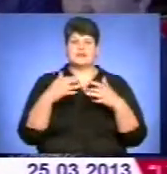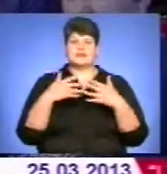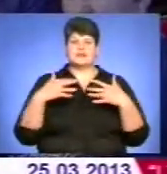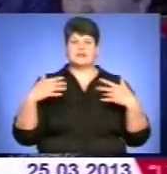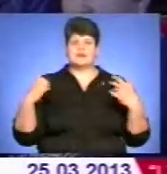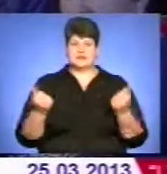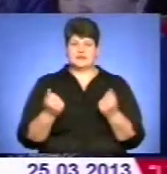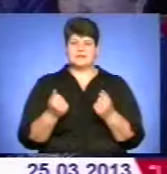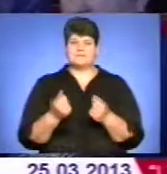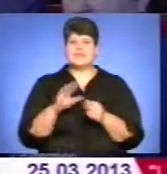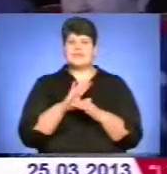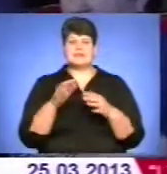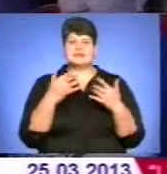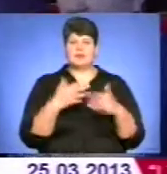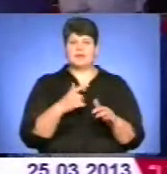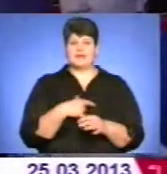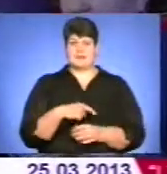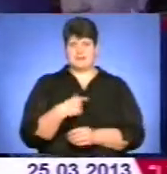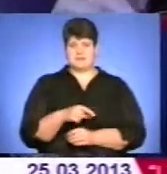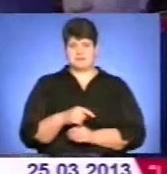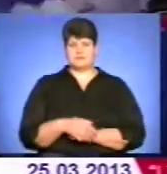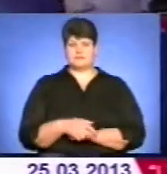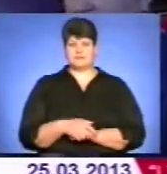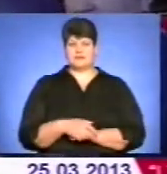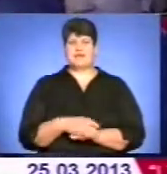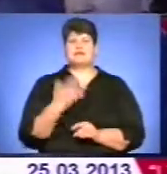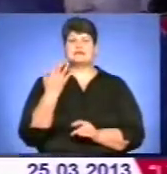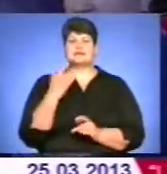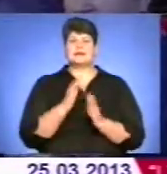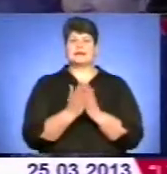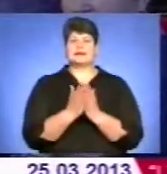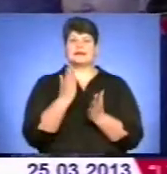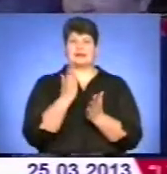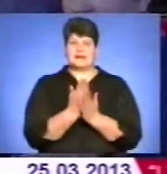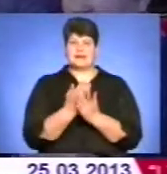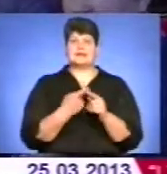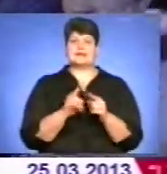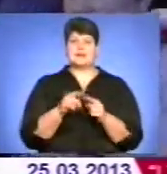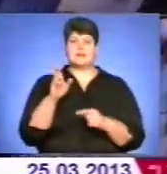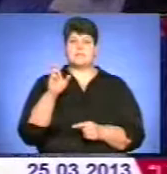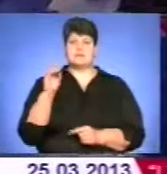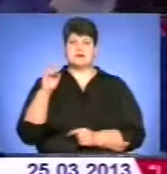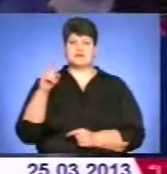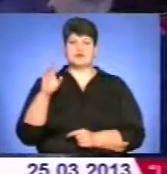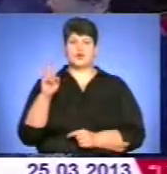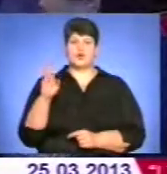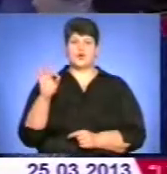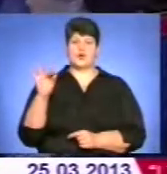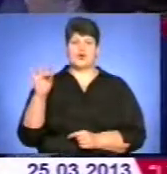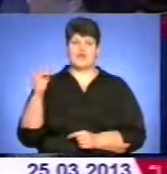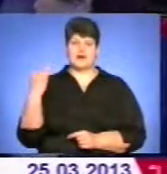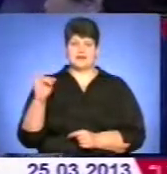стилів, не загубити себе. Скільки книг є, це безкориваєного. Пізнаєш по рядках.